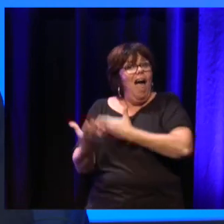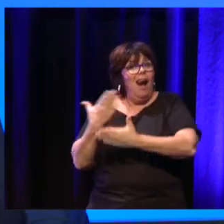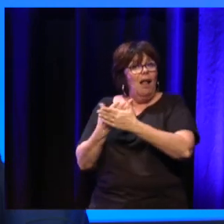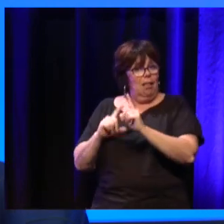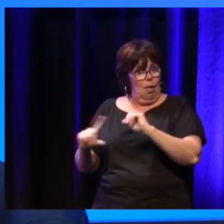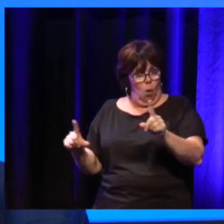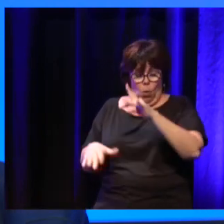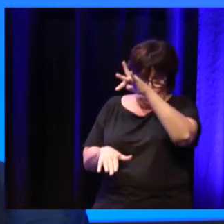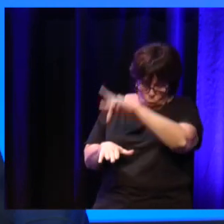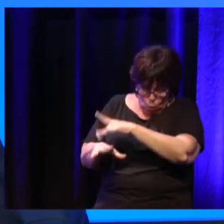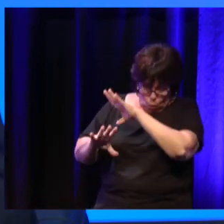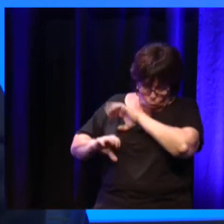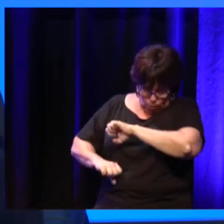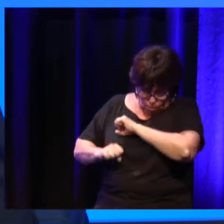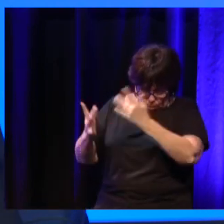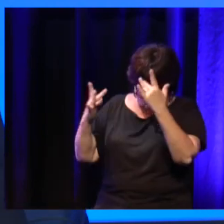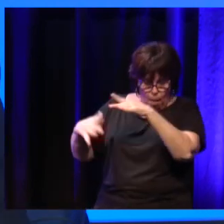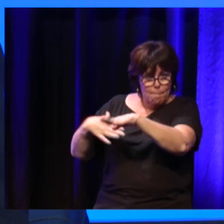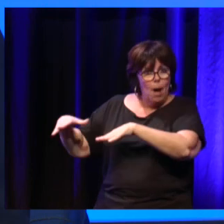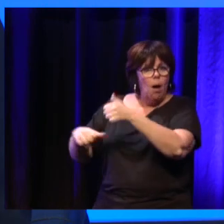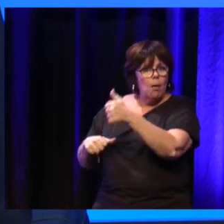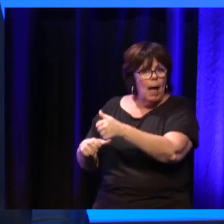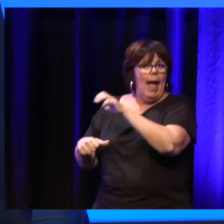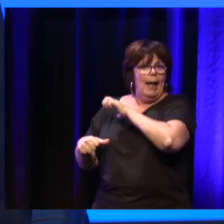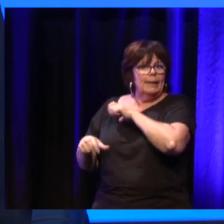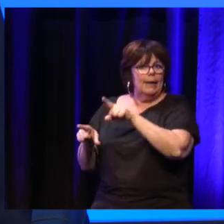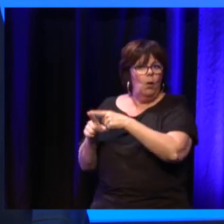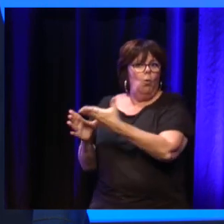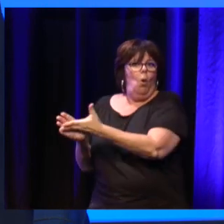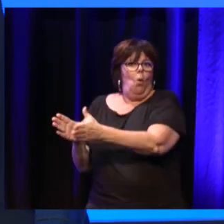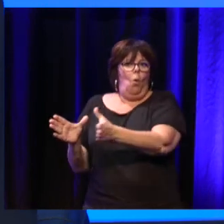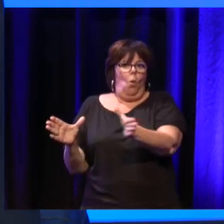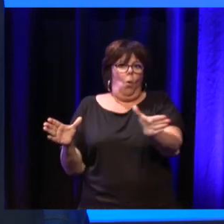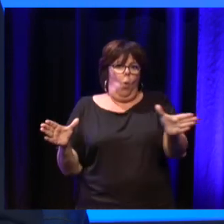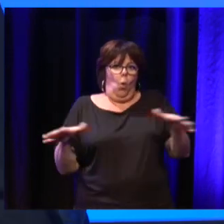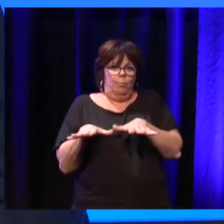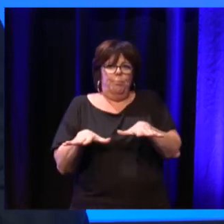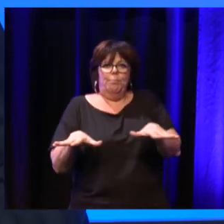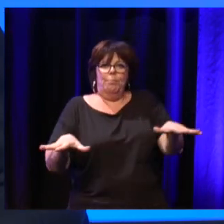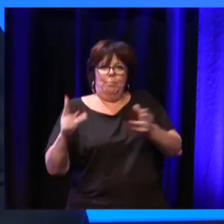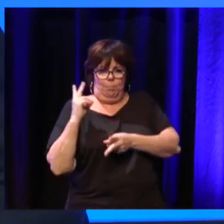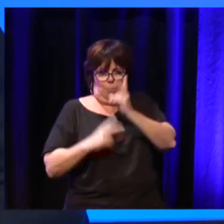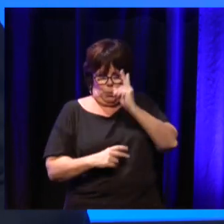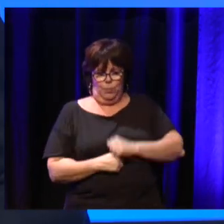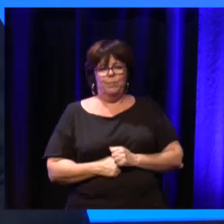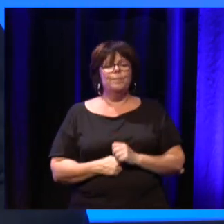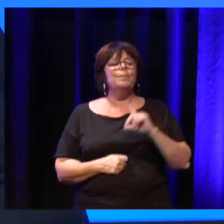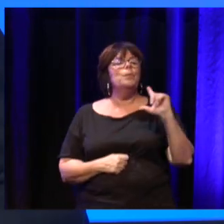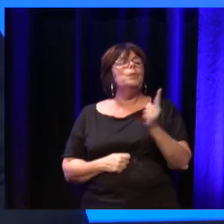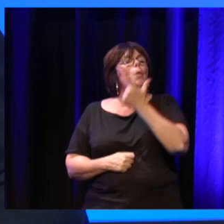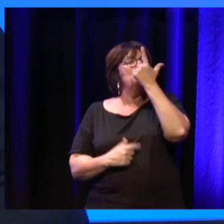fait et on essaye simplement de davantage l'impulser. Deuxième enseignement, et je vais prendre l'exemple des transports en commun,